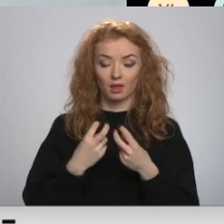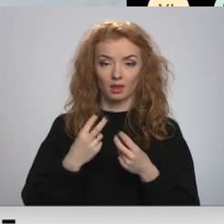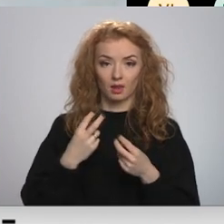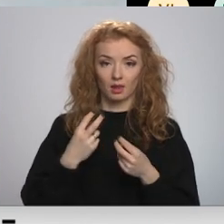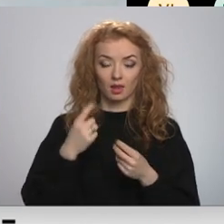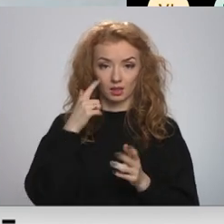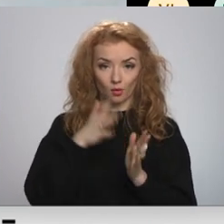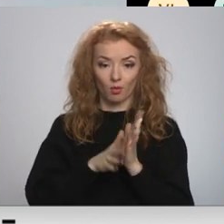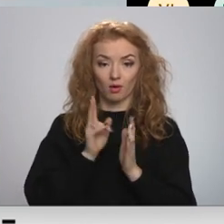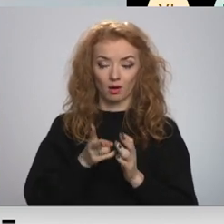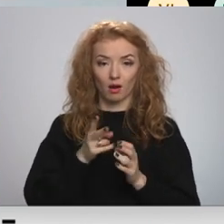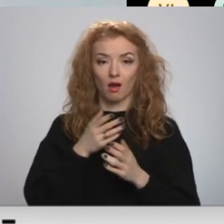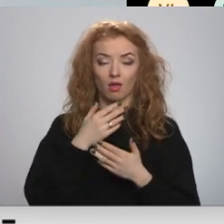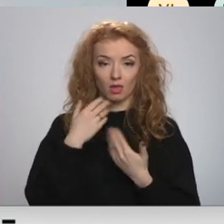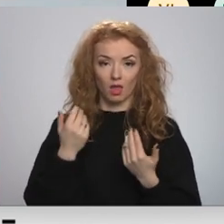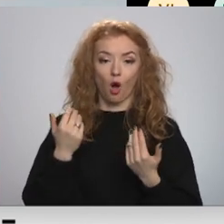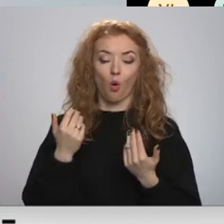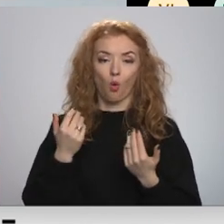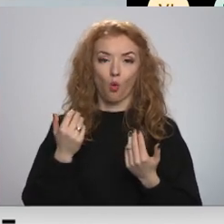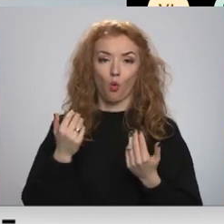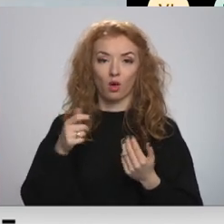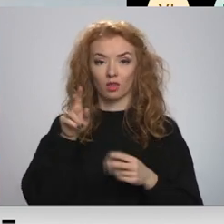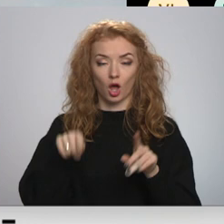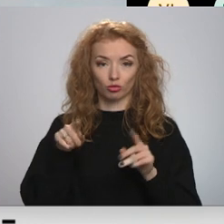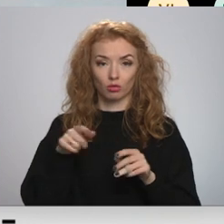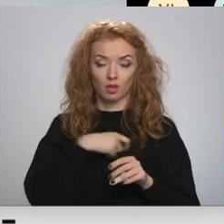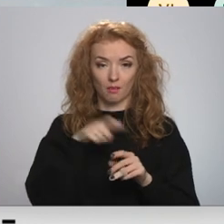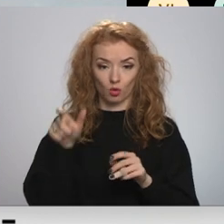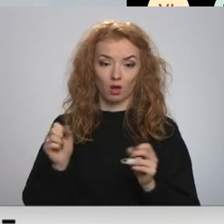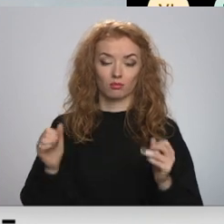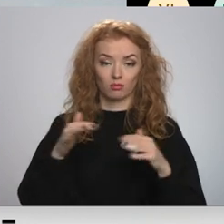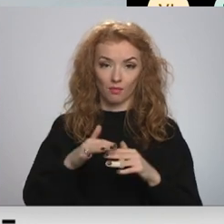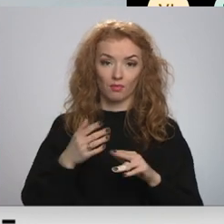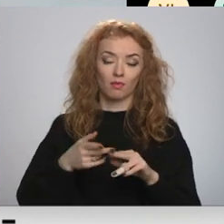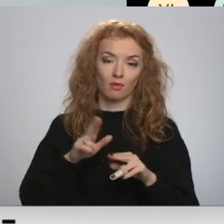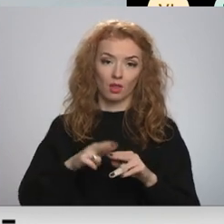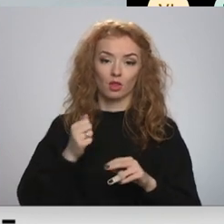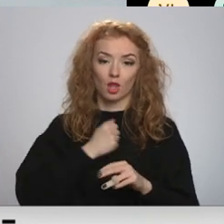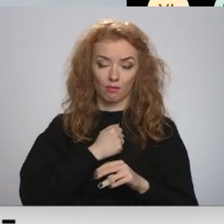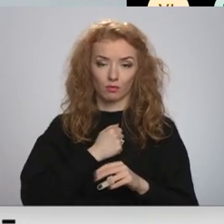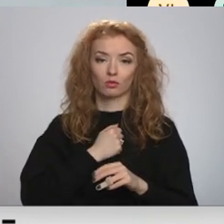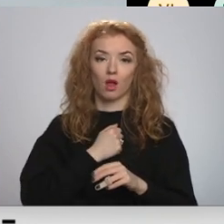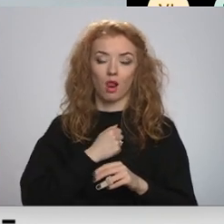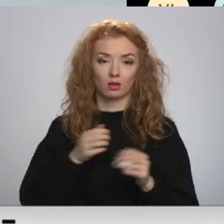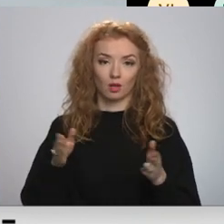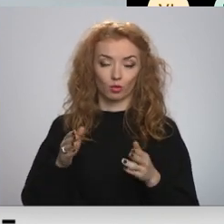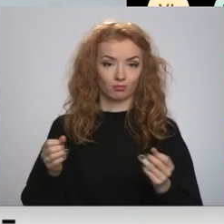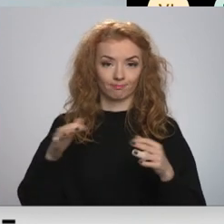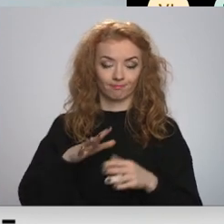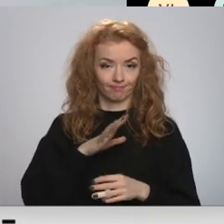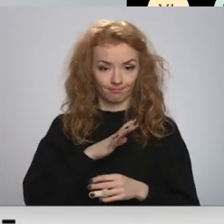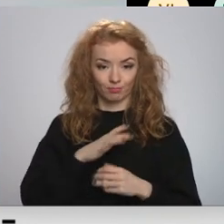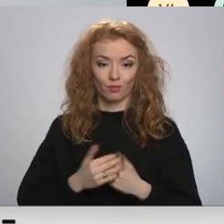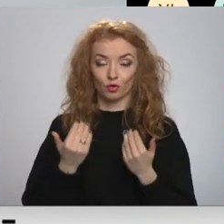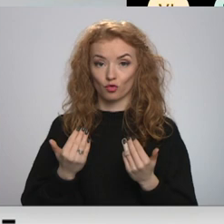nav deputāta reģistējuši, sēdē kvoruma trūkuma dēļ, sēdi tiek slēgta. Paldies par uzmanību. Šorīt sasauktā